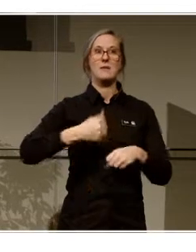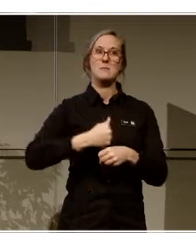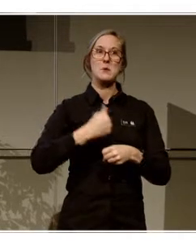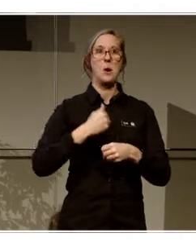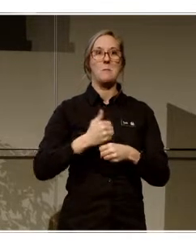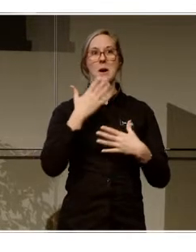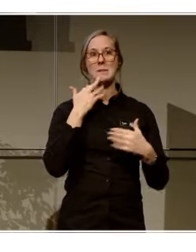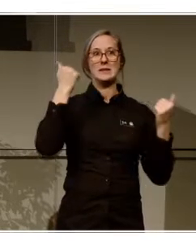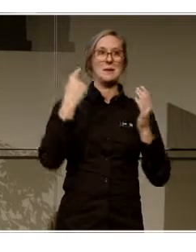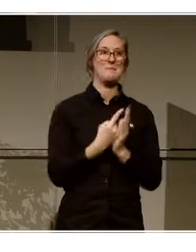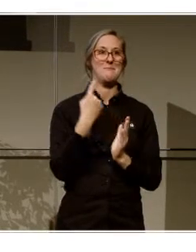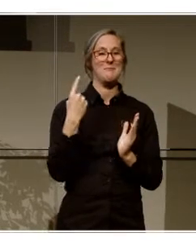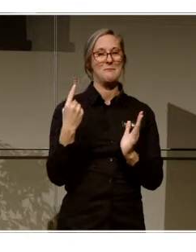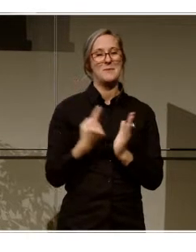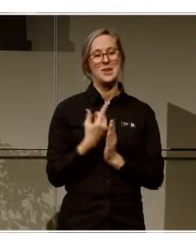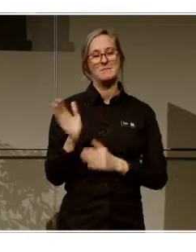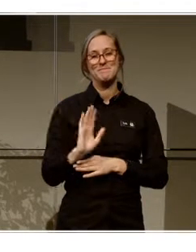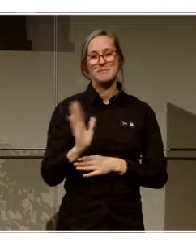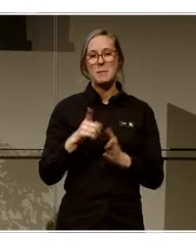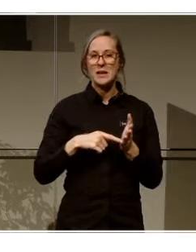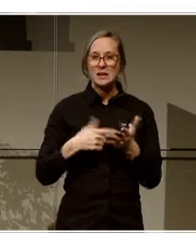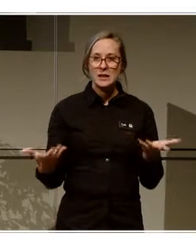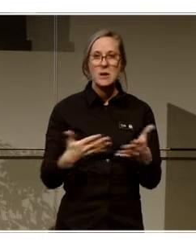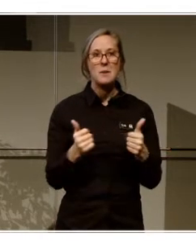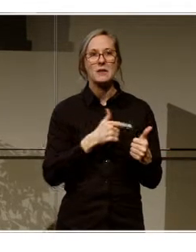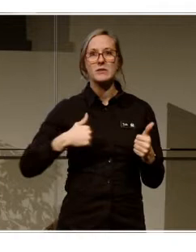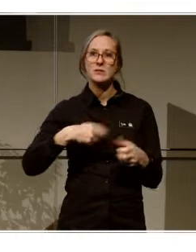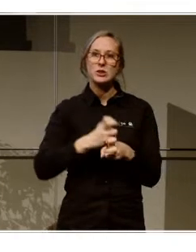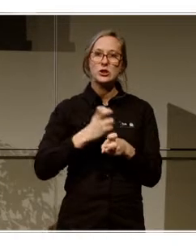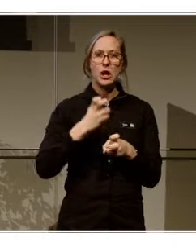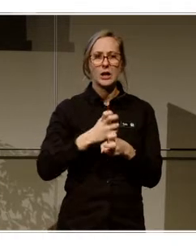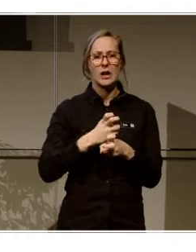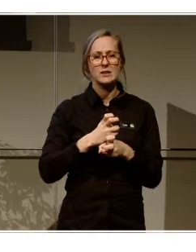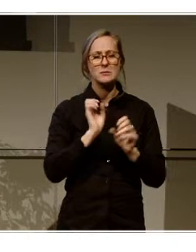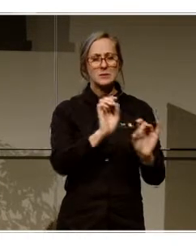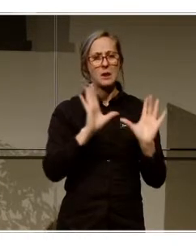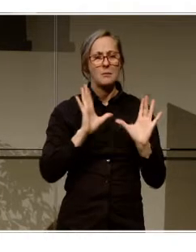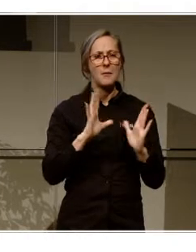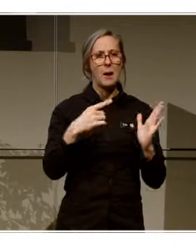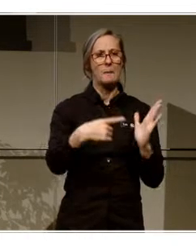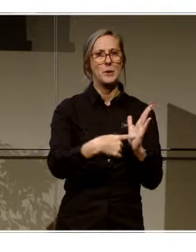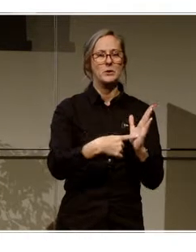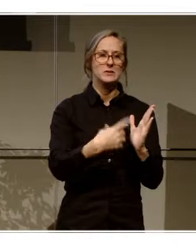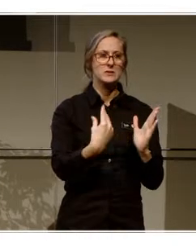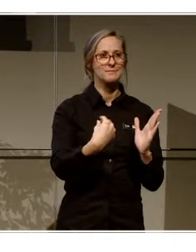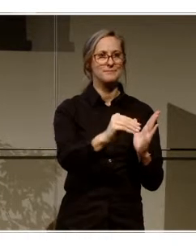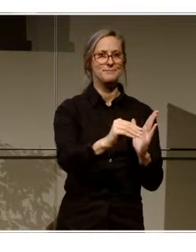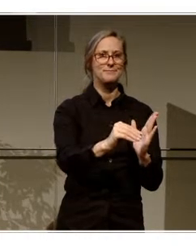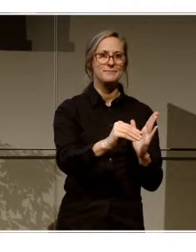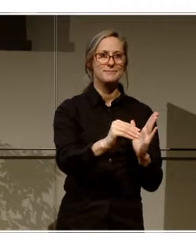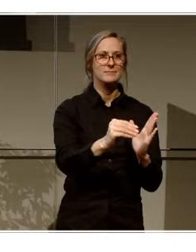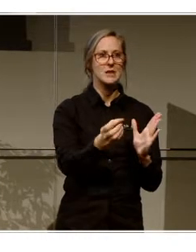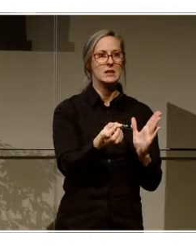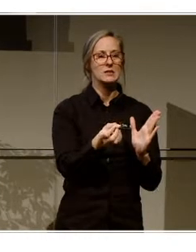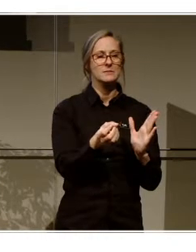bra vi kan i det här. Men att liksom se bortom de här enskilda punktinsatserna, utan också titta verkligen på,